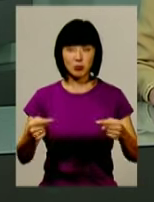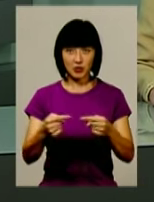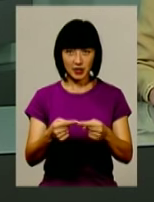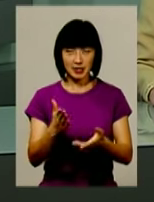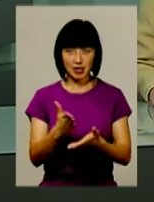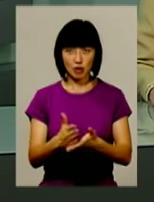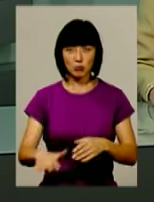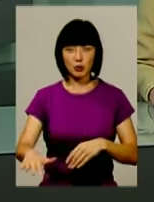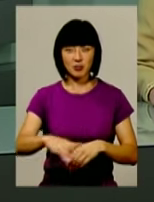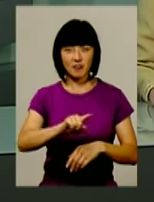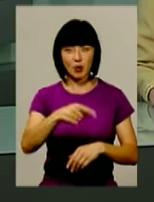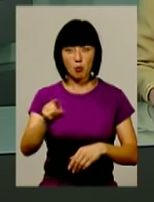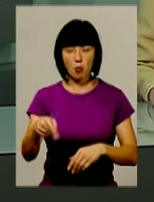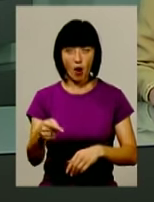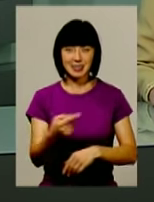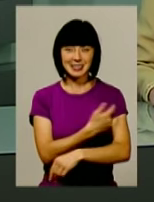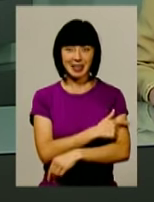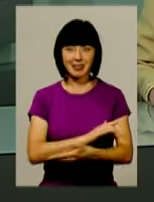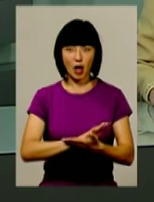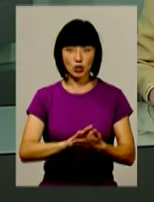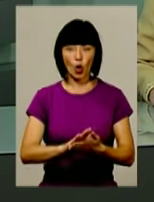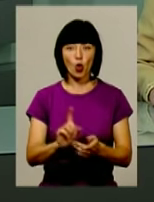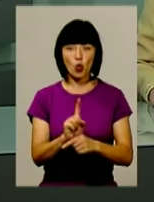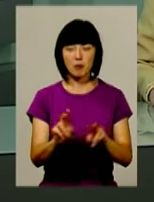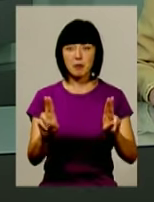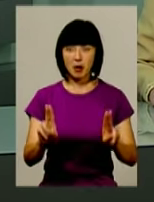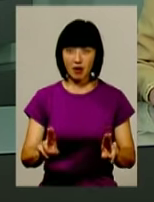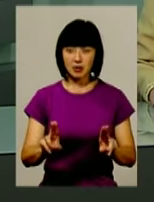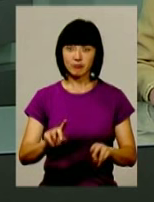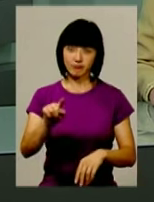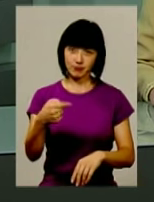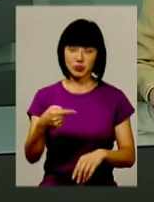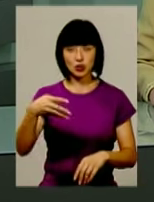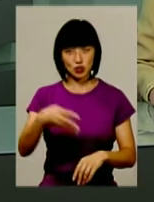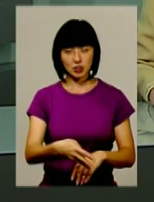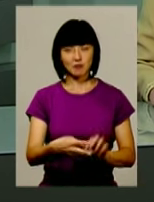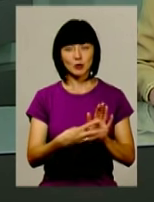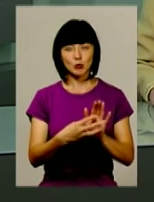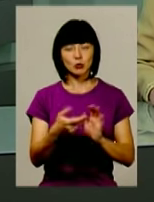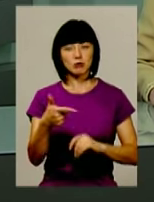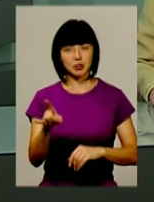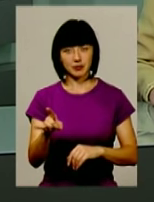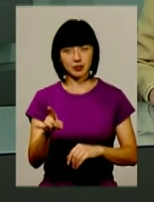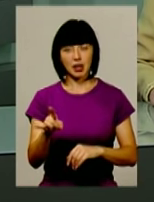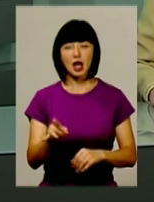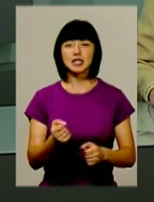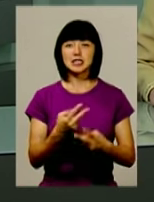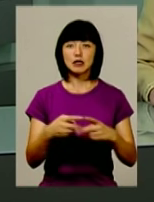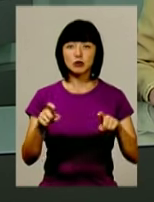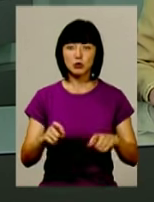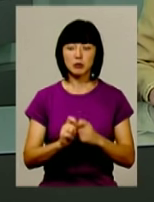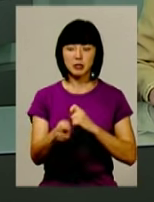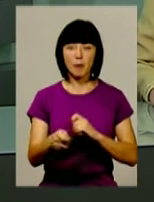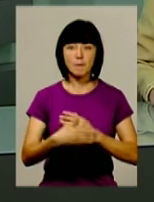наявних приміщень вимогам санітарних норм і правил, службовець у ціни у 4 тисячі 800 гривень. Засудженому